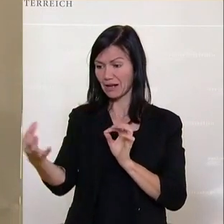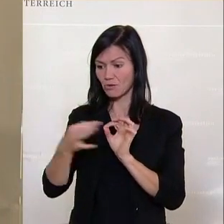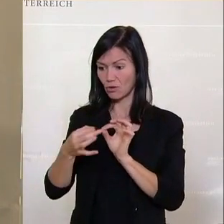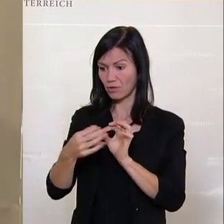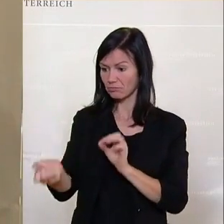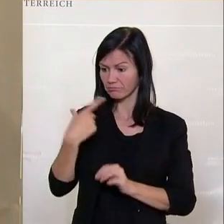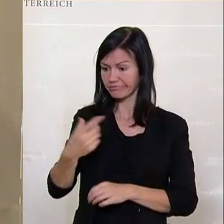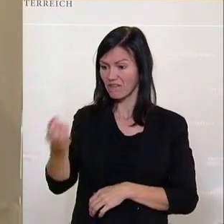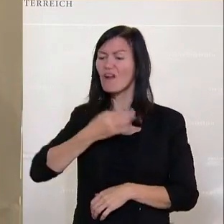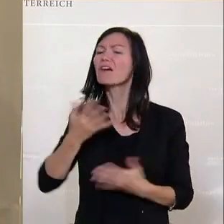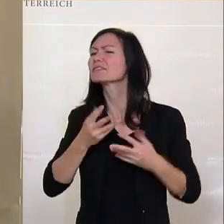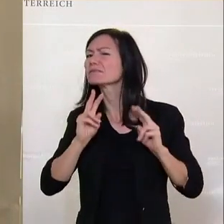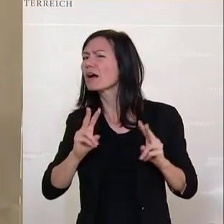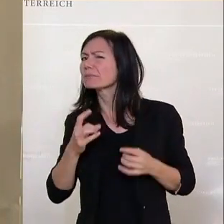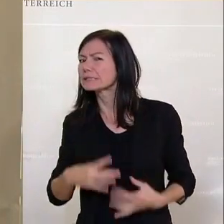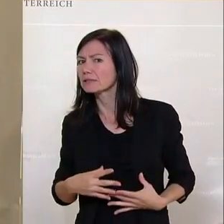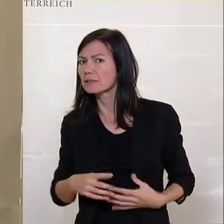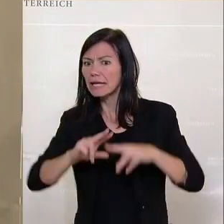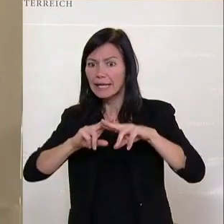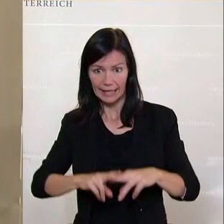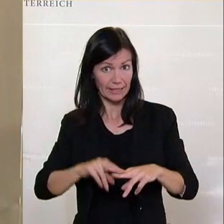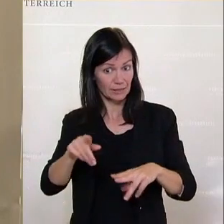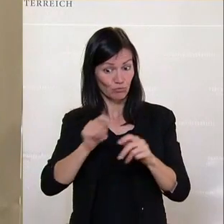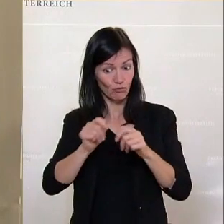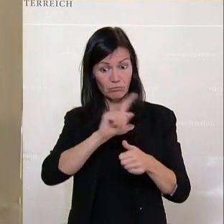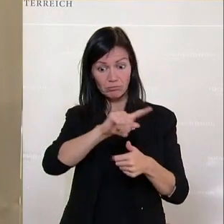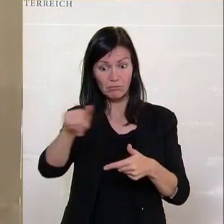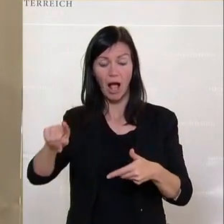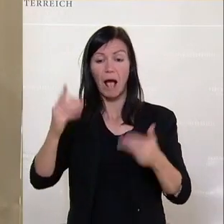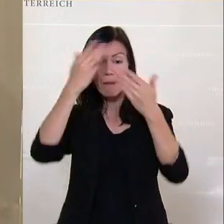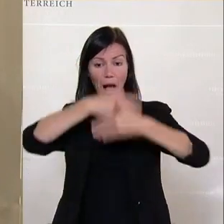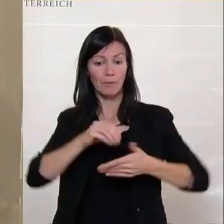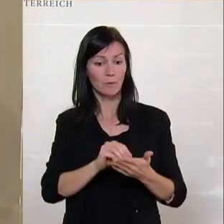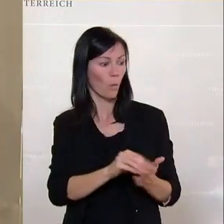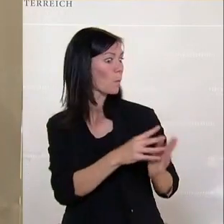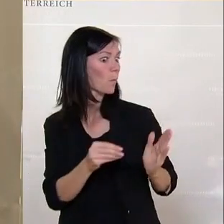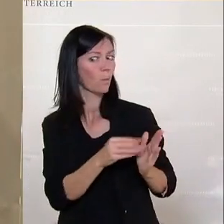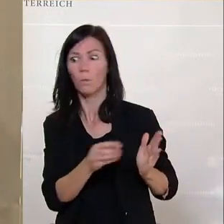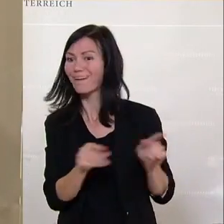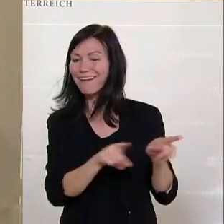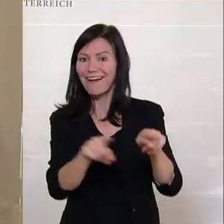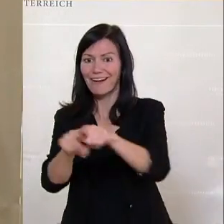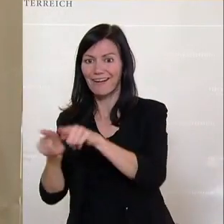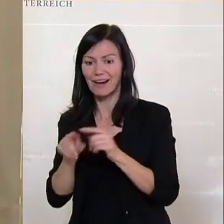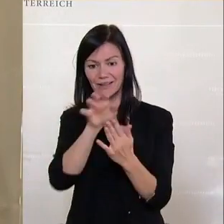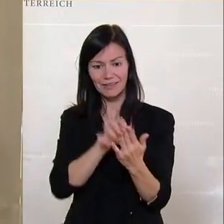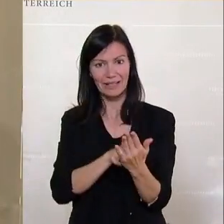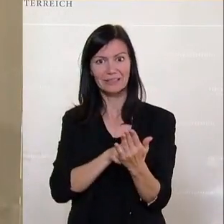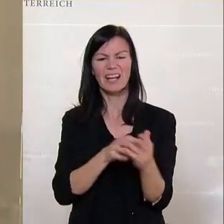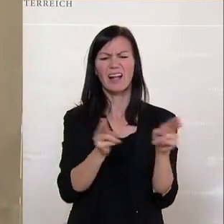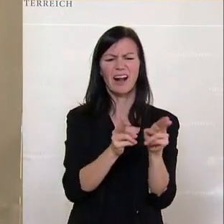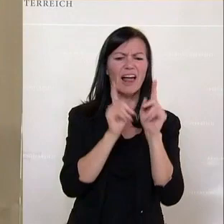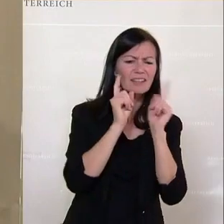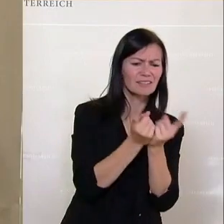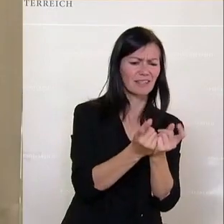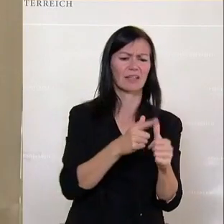wirklich vorgefallen ist. Alle anderen haben am selben Abend abgeschrieben, deckungsgleich, den gleichen Text von der kleinen Zeitung,